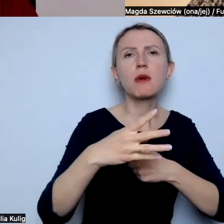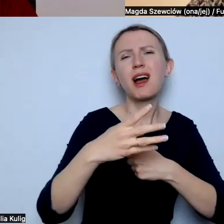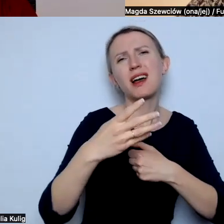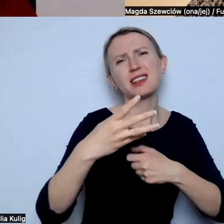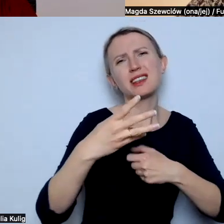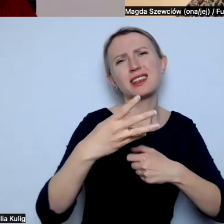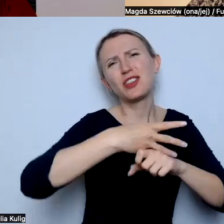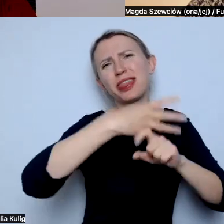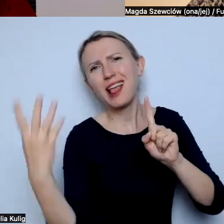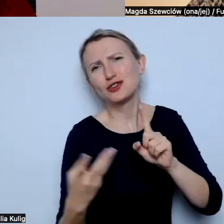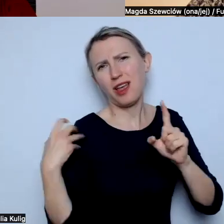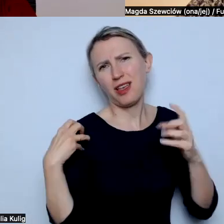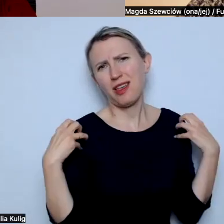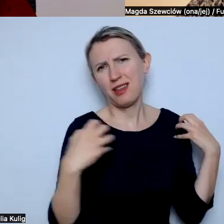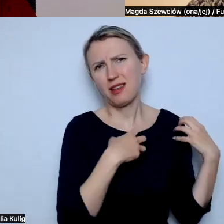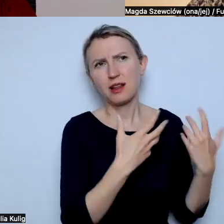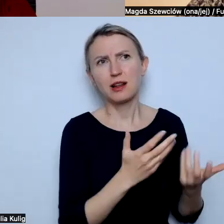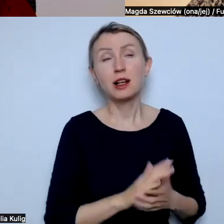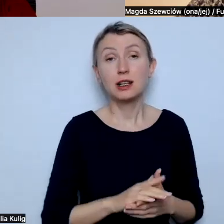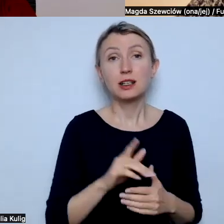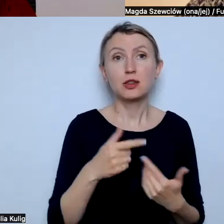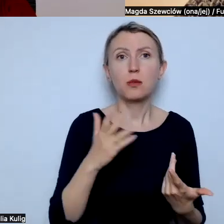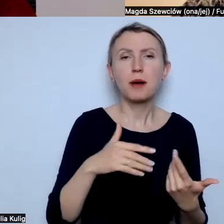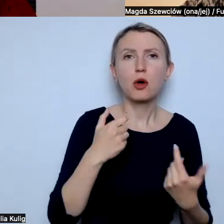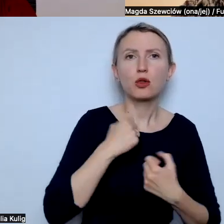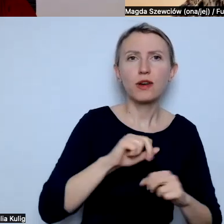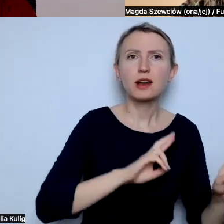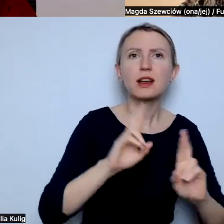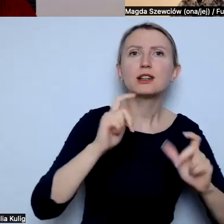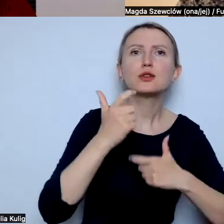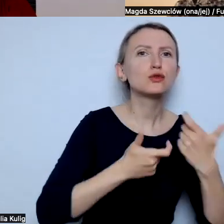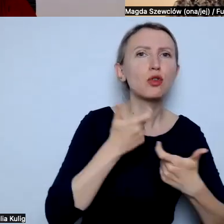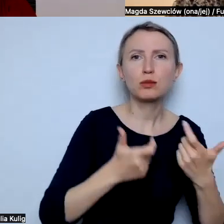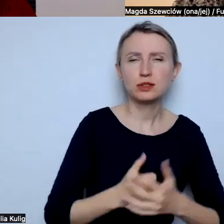w biorze. Zakładam, że mam odwagę zaagować, tylko nie wiem jak. Co powiedzieć, co zabić w takiej sytuacji?